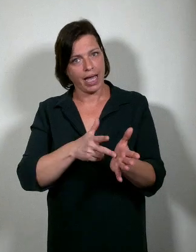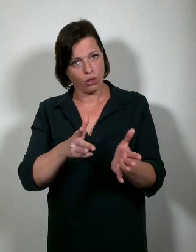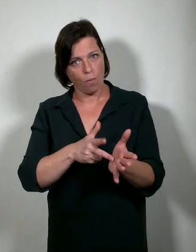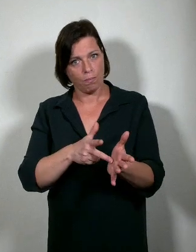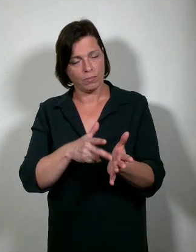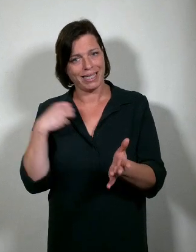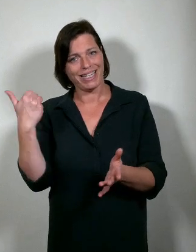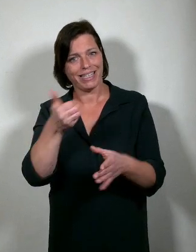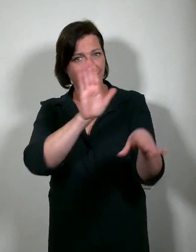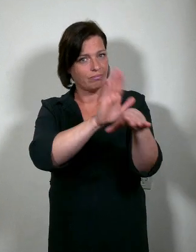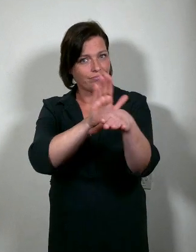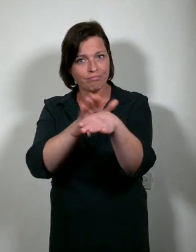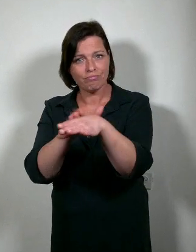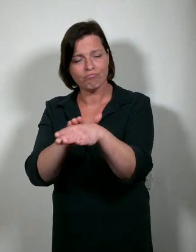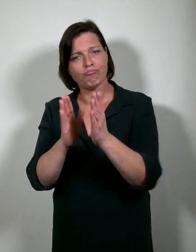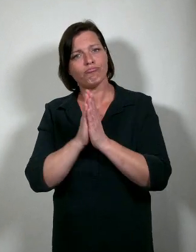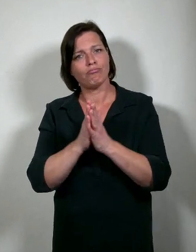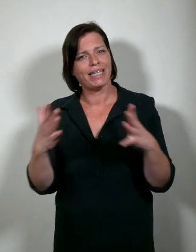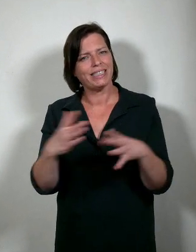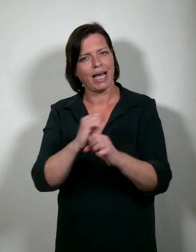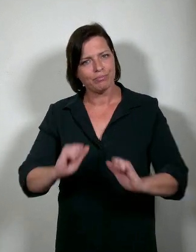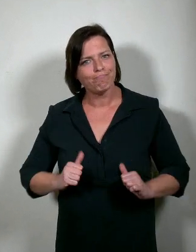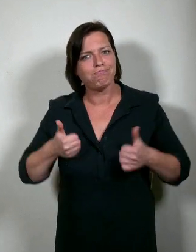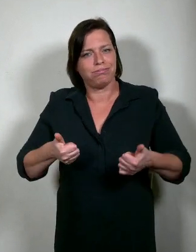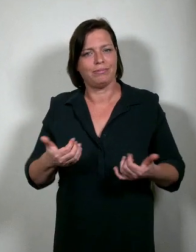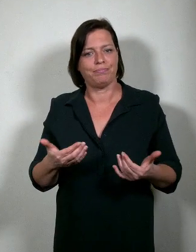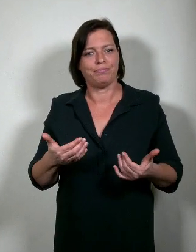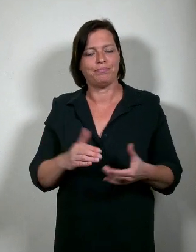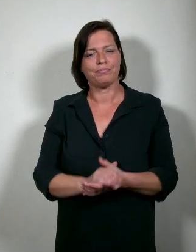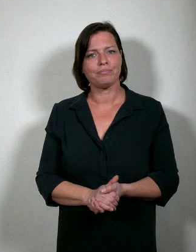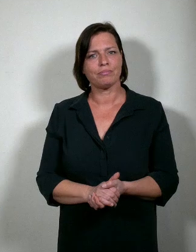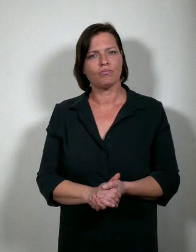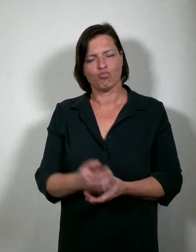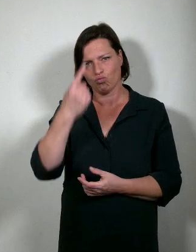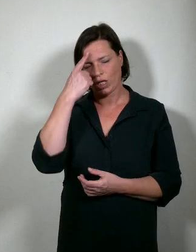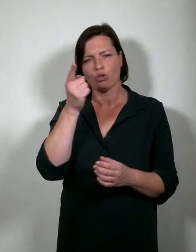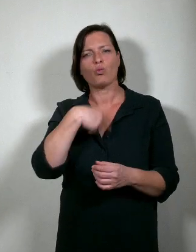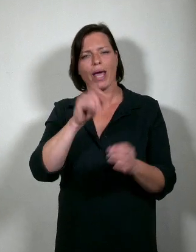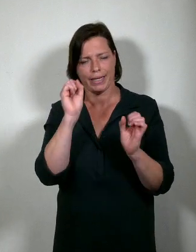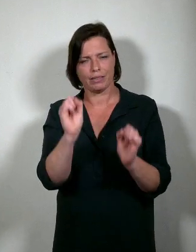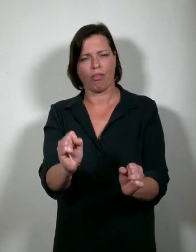allemaal op om daar samen werk van te maken. Ik denk dat we dit kunnen.